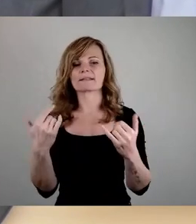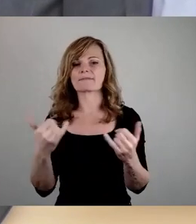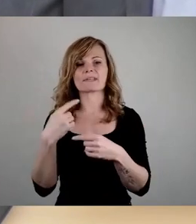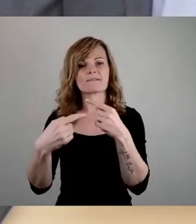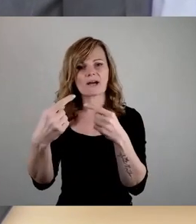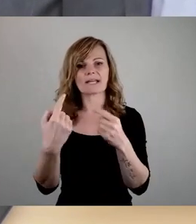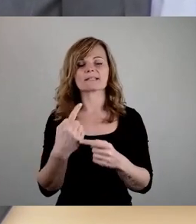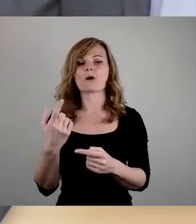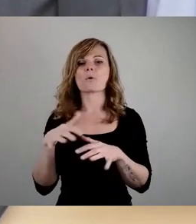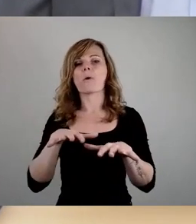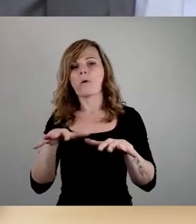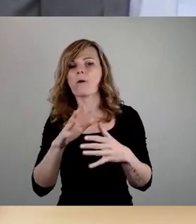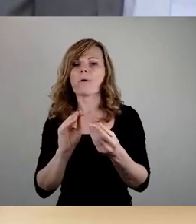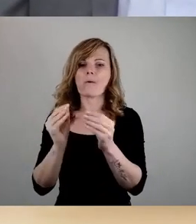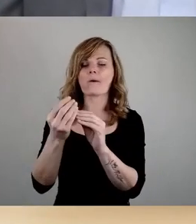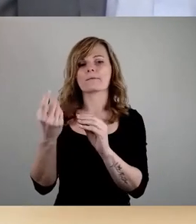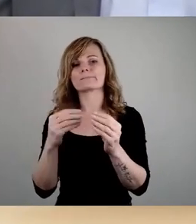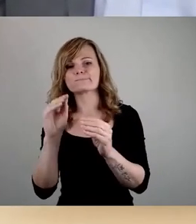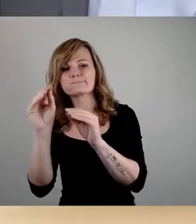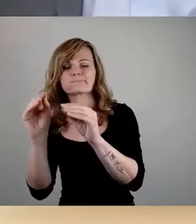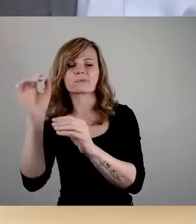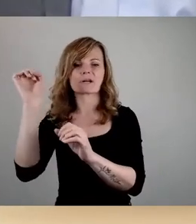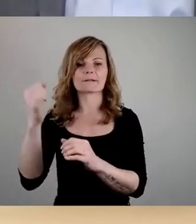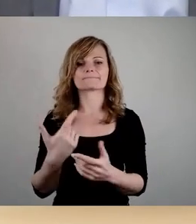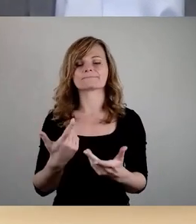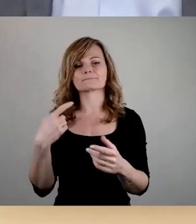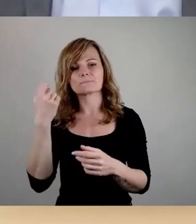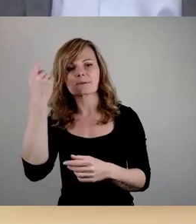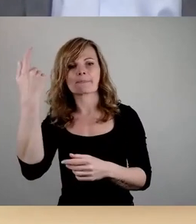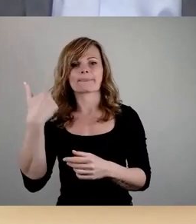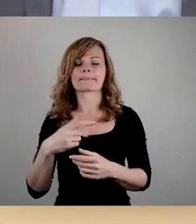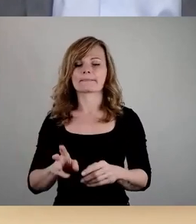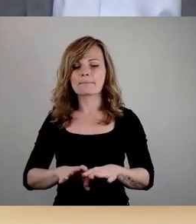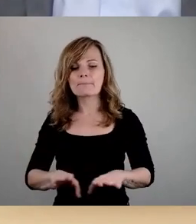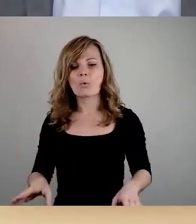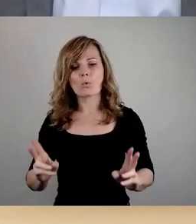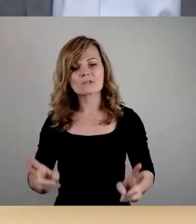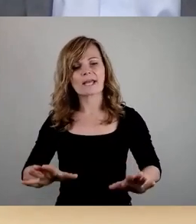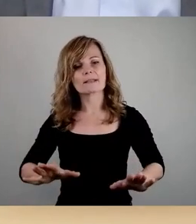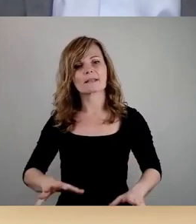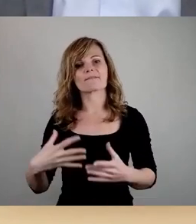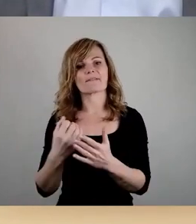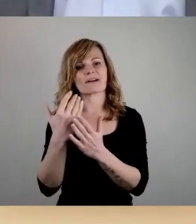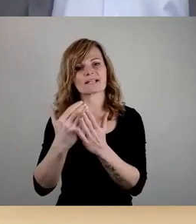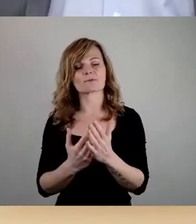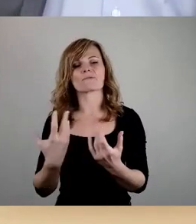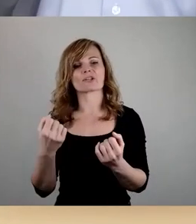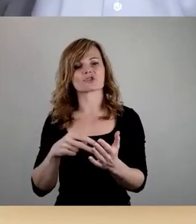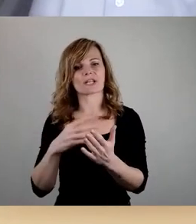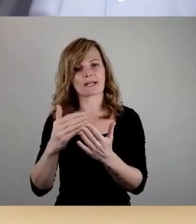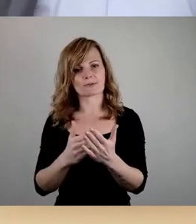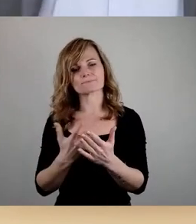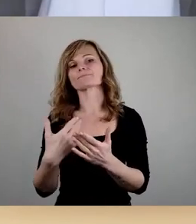polemisieren und zuspitzen. Und solange wie das auf dem Boden der Verfassung und der Feststellung der